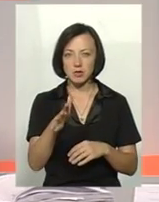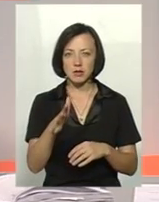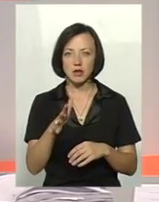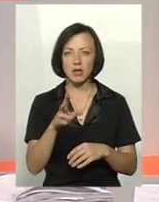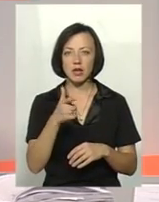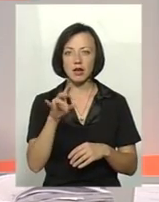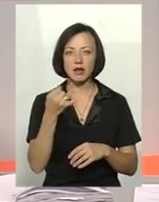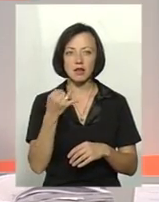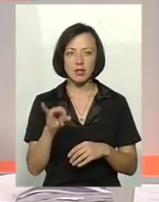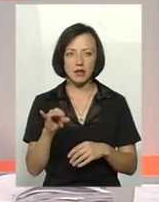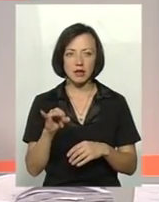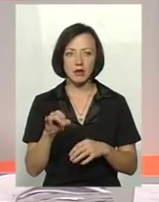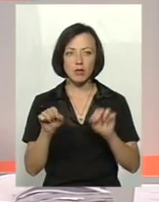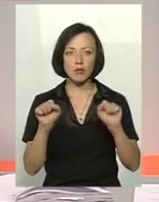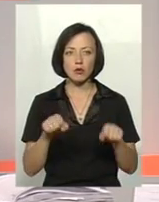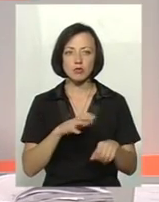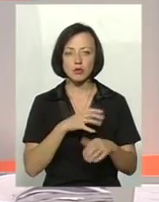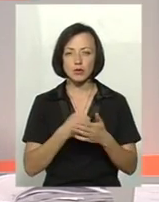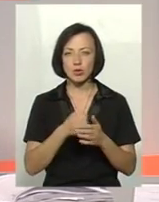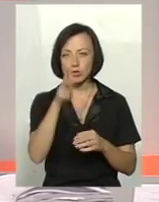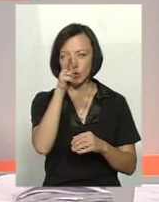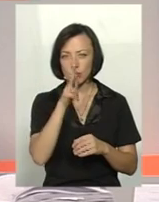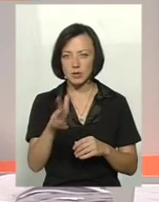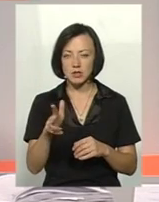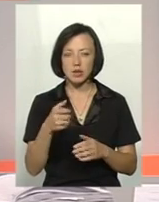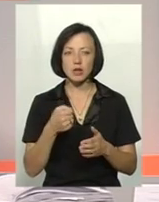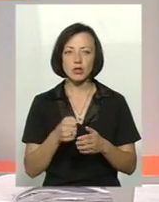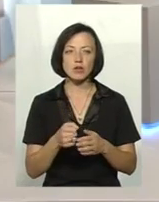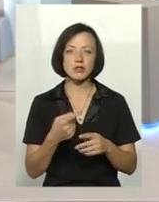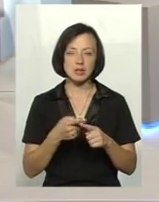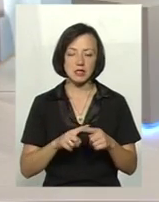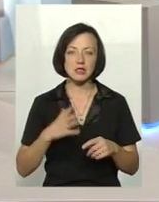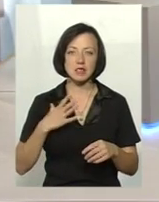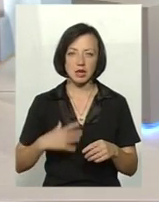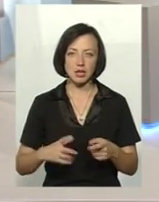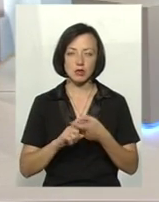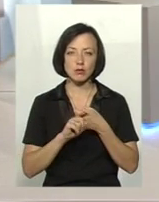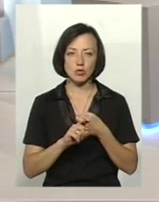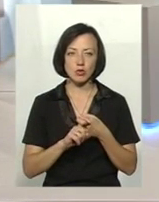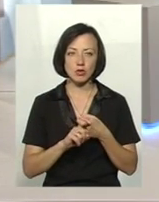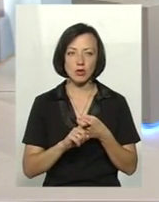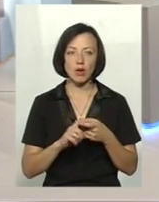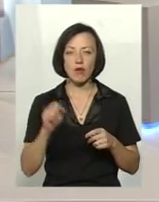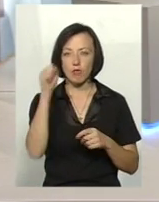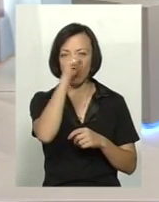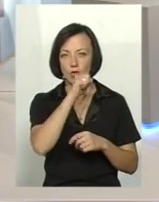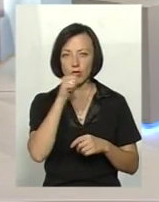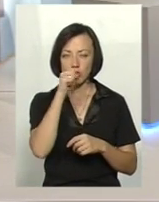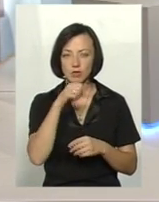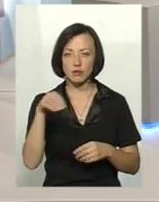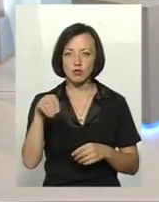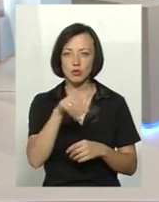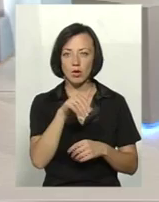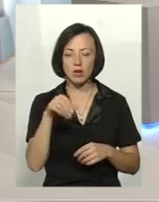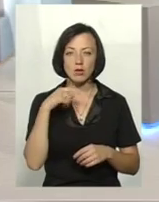гної, в значайному, він може бути до 3 місяців. Тобто, досить стійкий збудник. В мороженому м'ясі, в соленому, там,